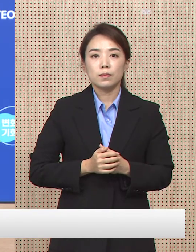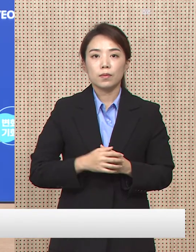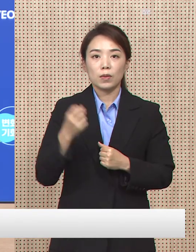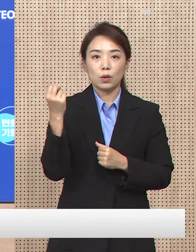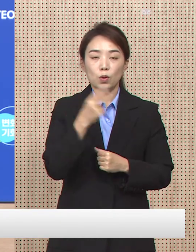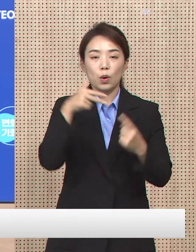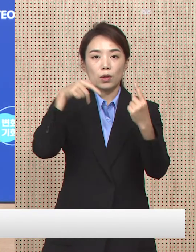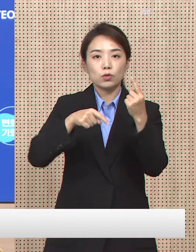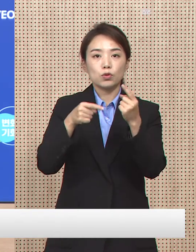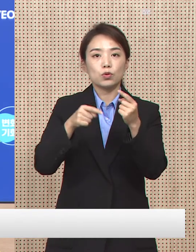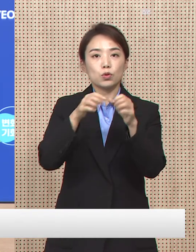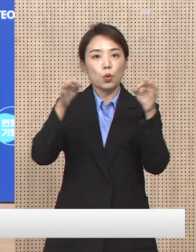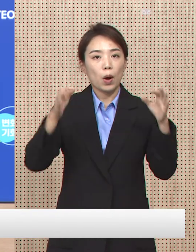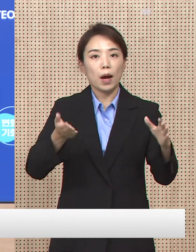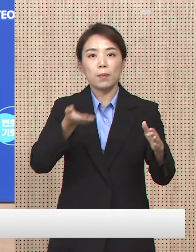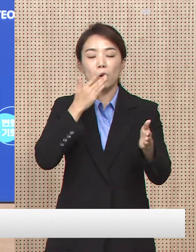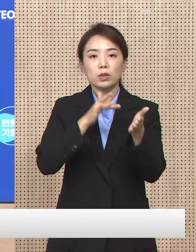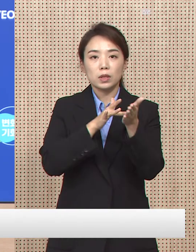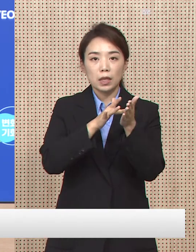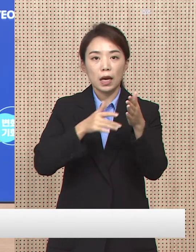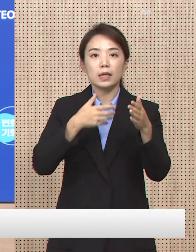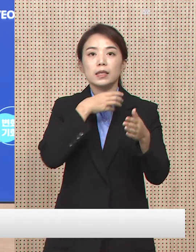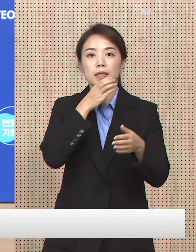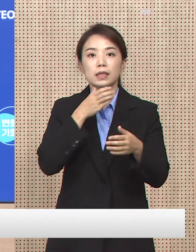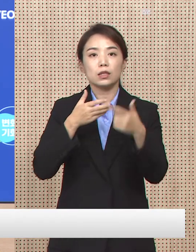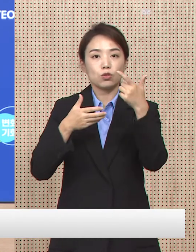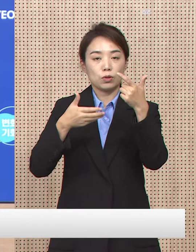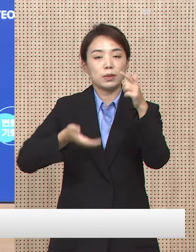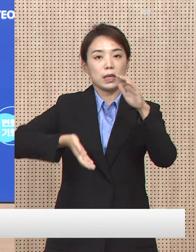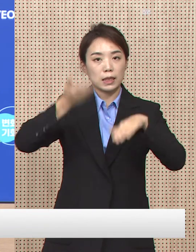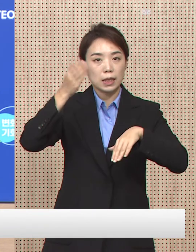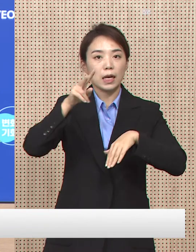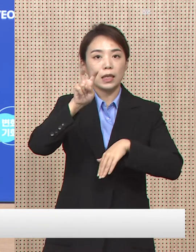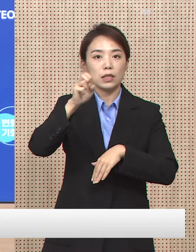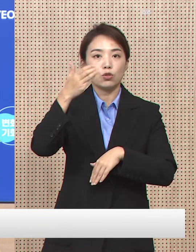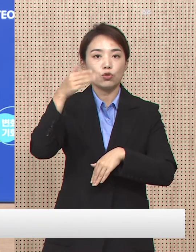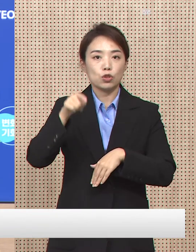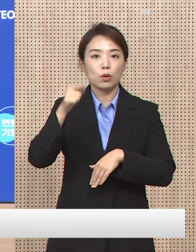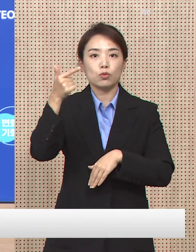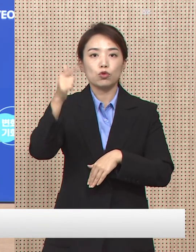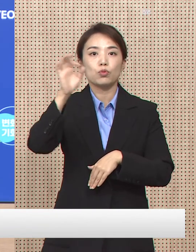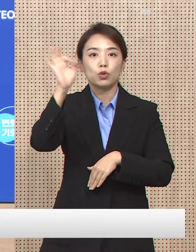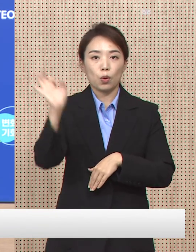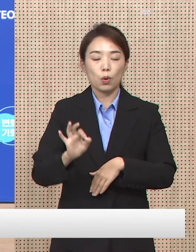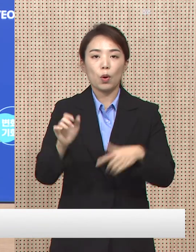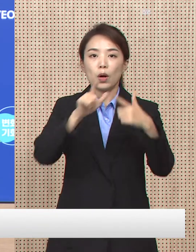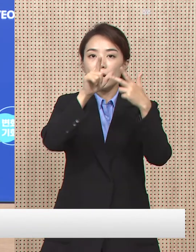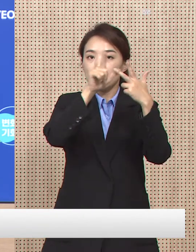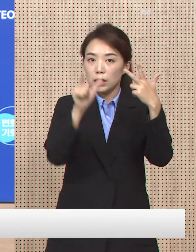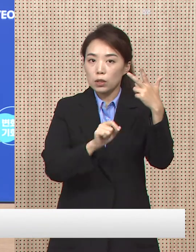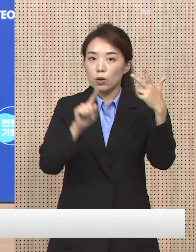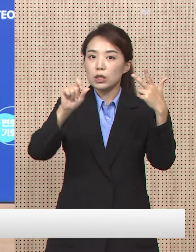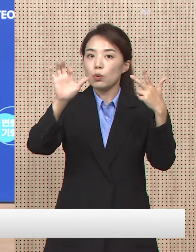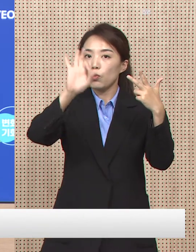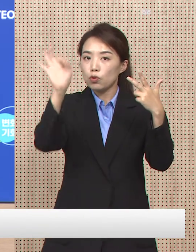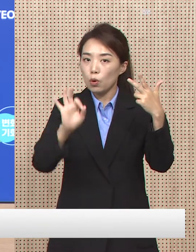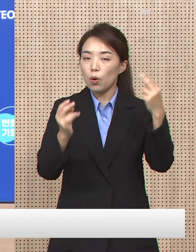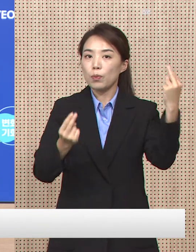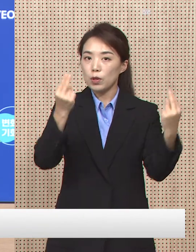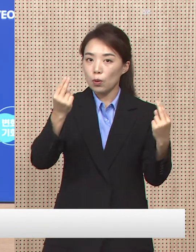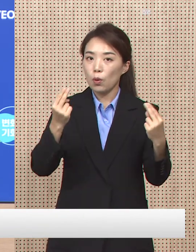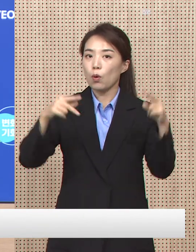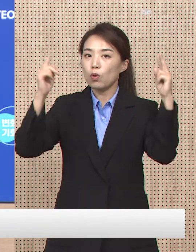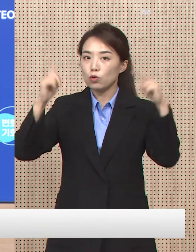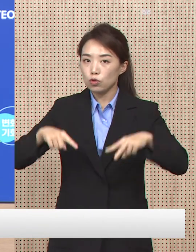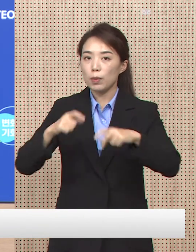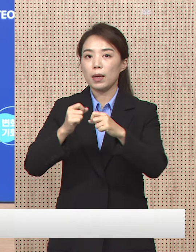그리고 지난 한 주 동안 먹는치료제 60세 이상 투유율은 29.6%로 7월 달에 15% 대비해서 약 2배